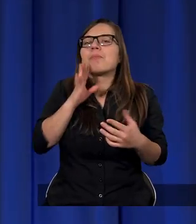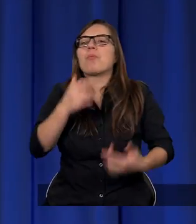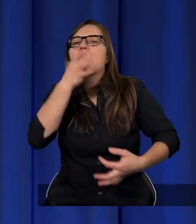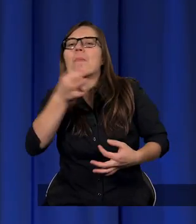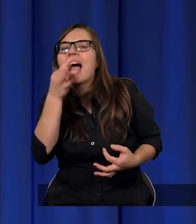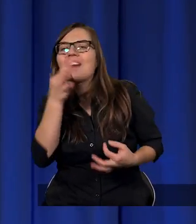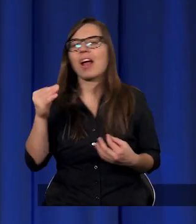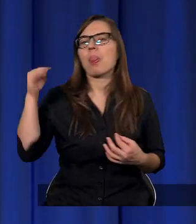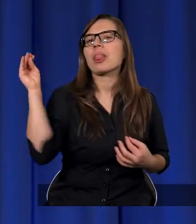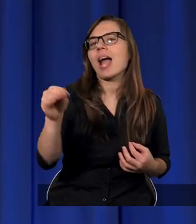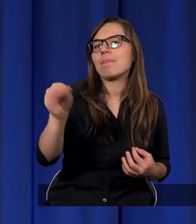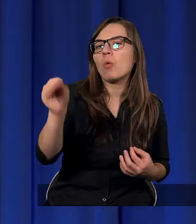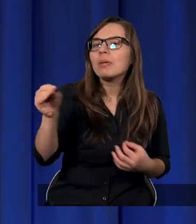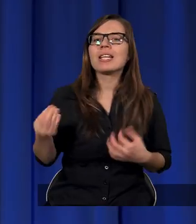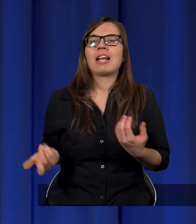napominać.